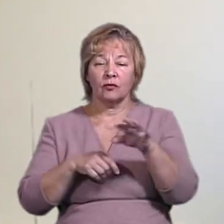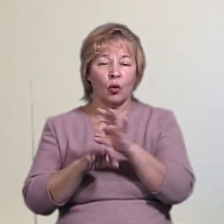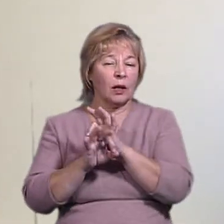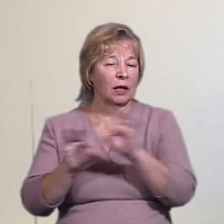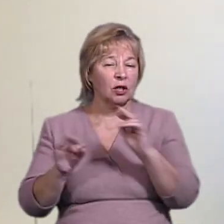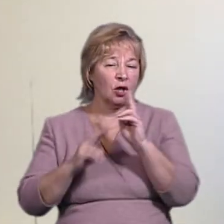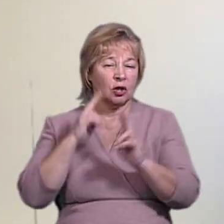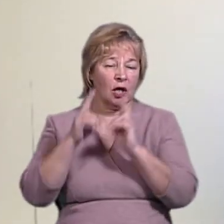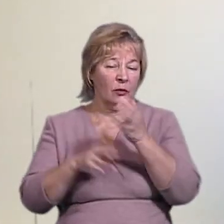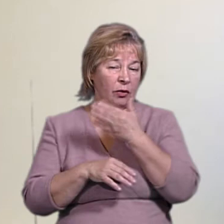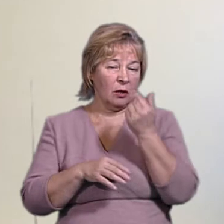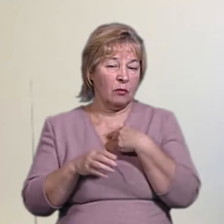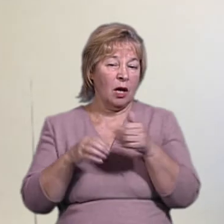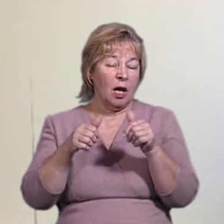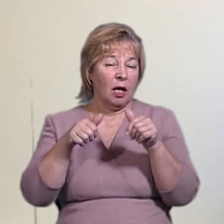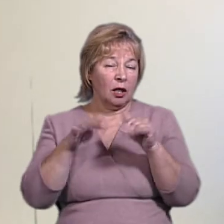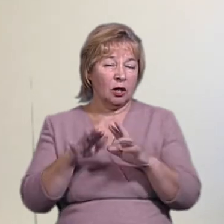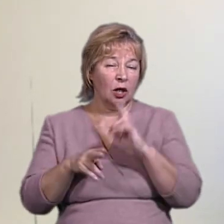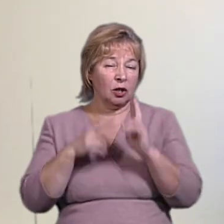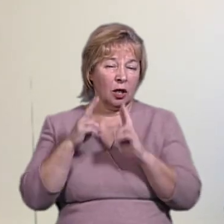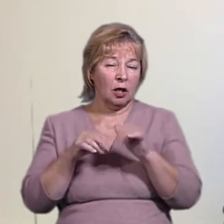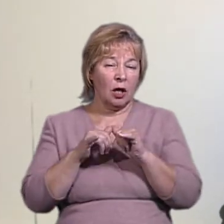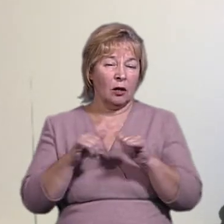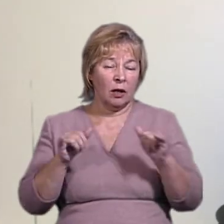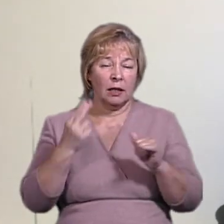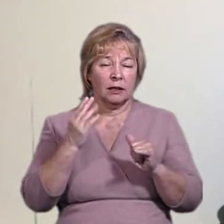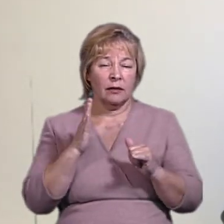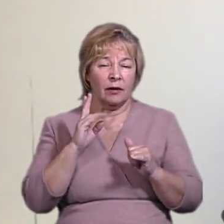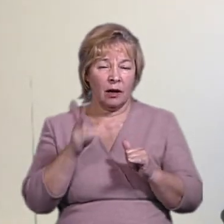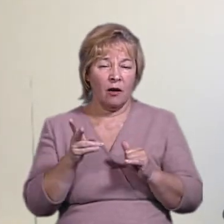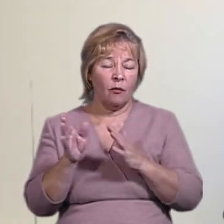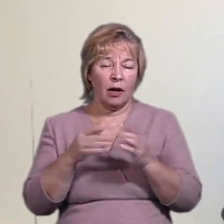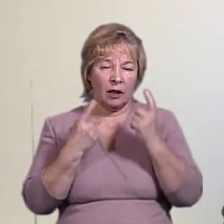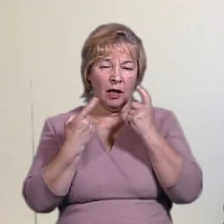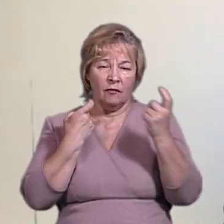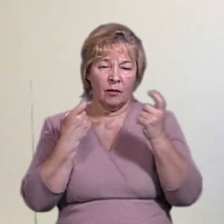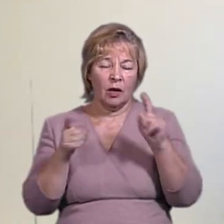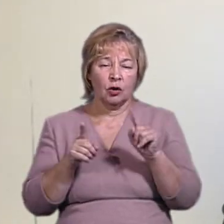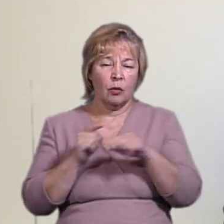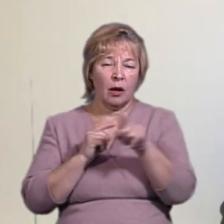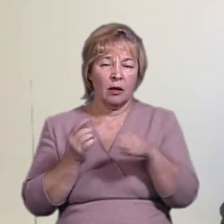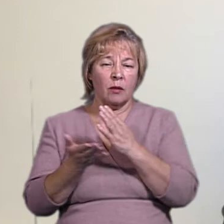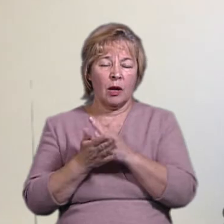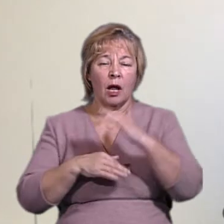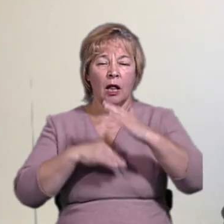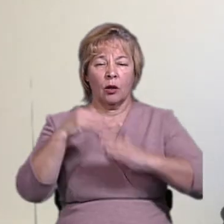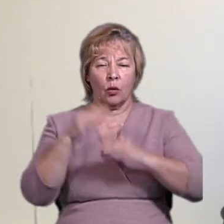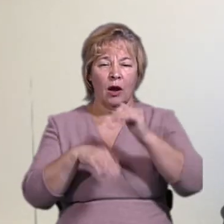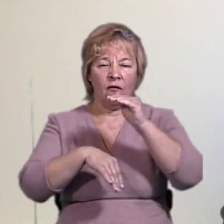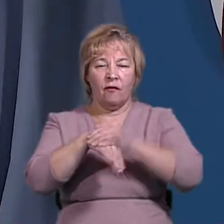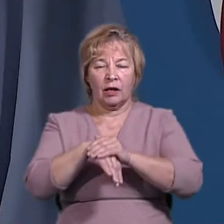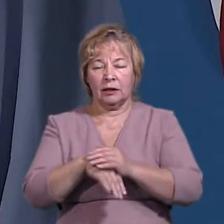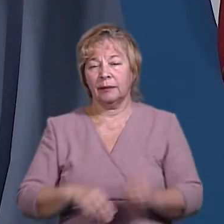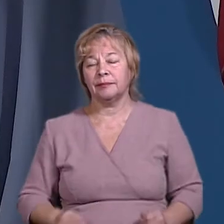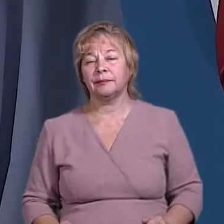скарг немає. Відповідно, ми вирішили скарги поширити на ЦВК і в порядку інформування, щоб вони мали на руках факти. Чи